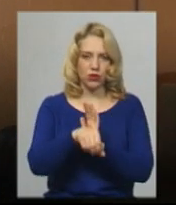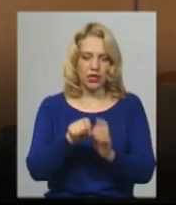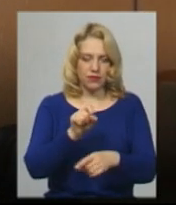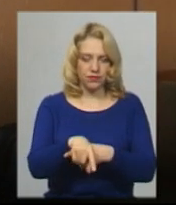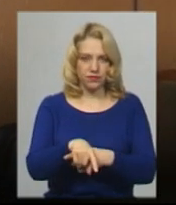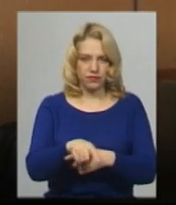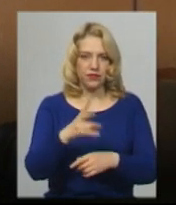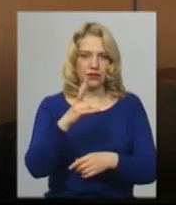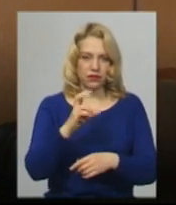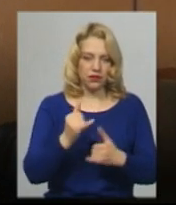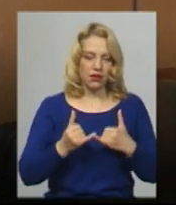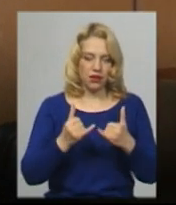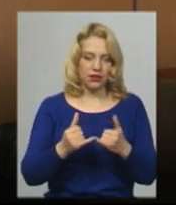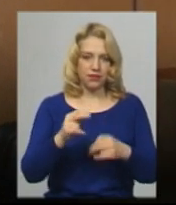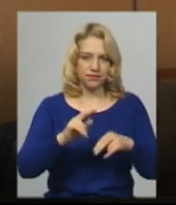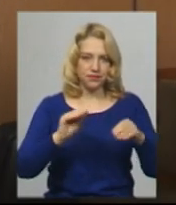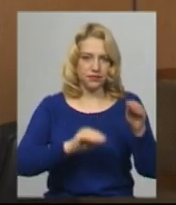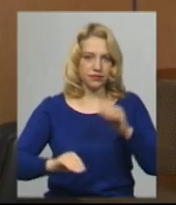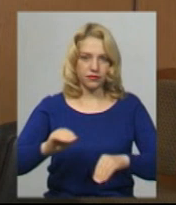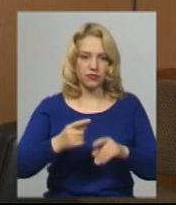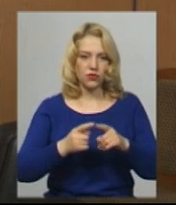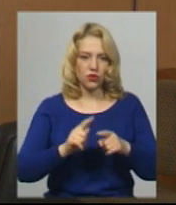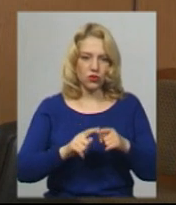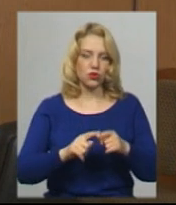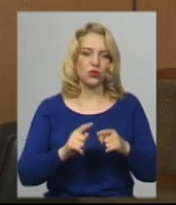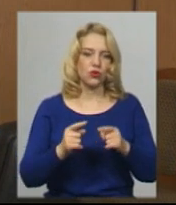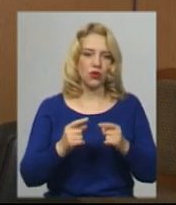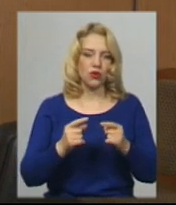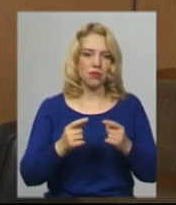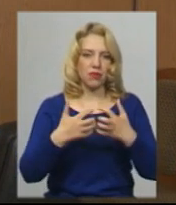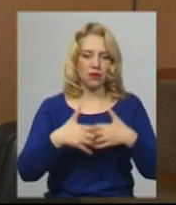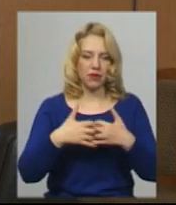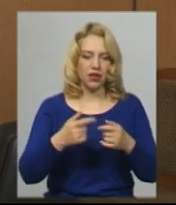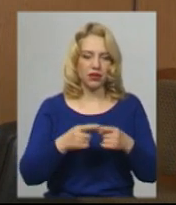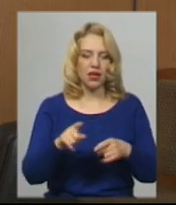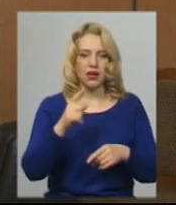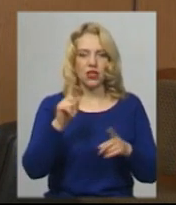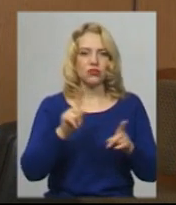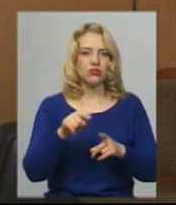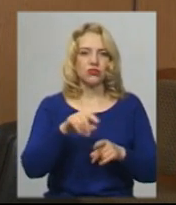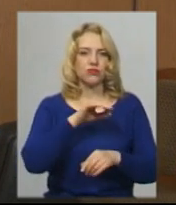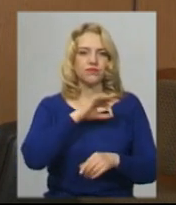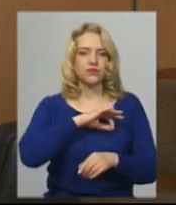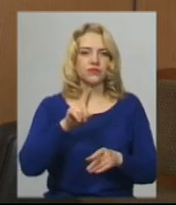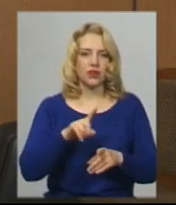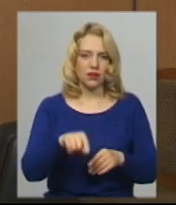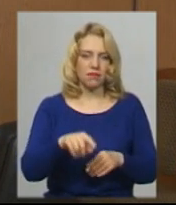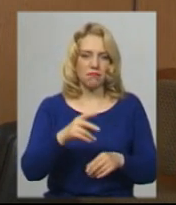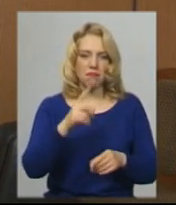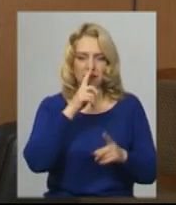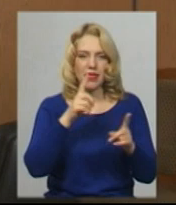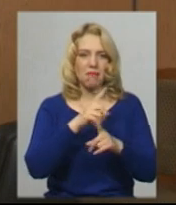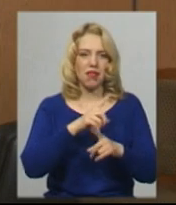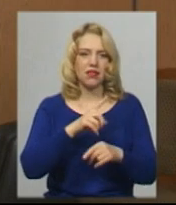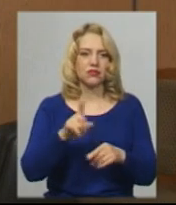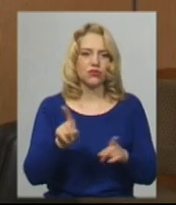цього апарату. Ми орієнтувалися на ті мінімальні функції, які він мусить містити. І, зокрема, там серед